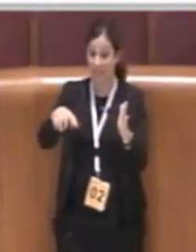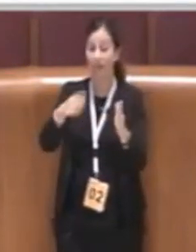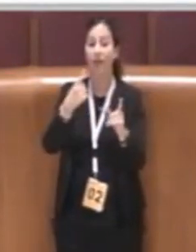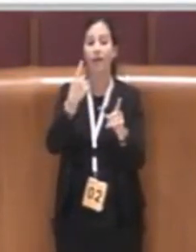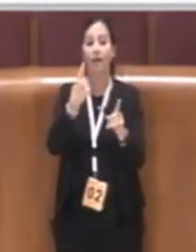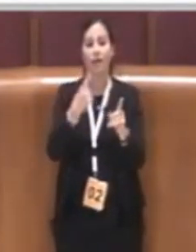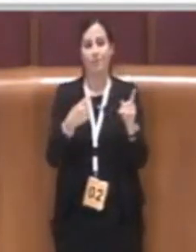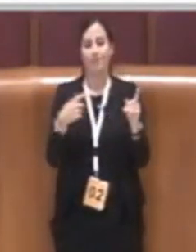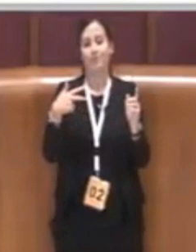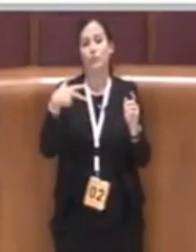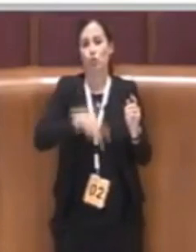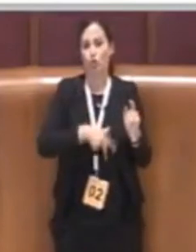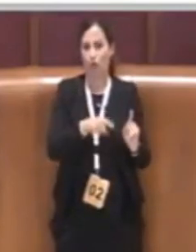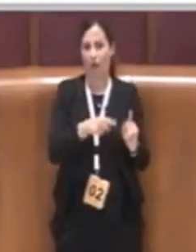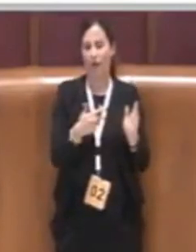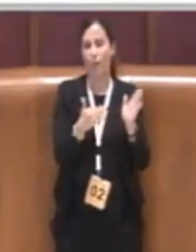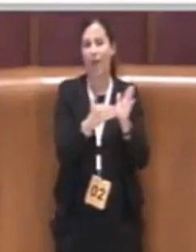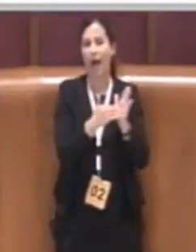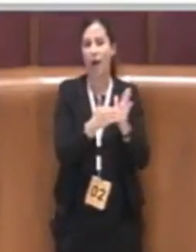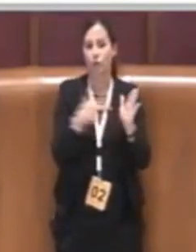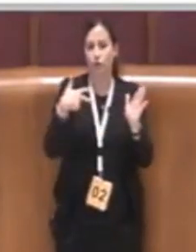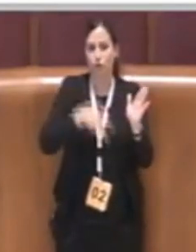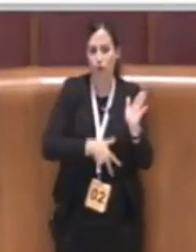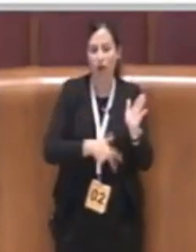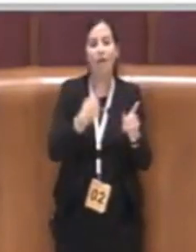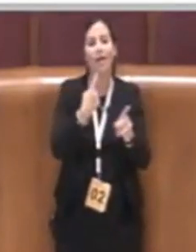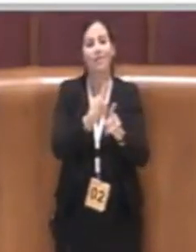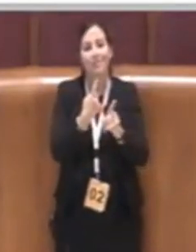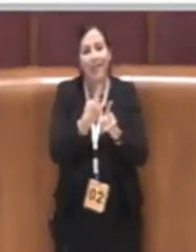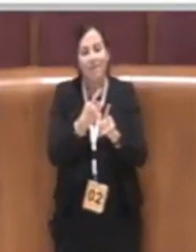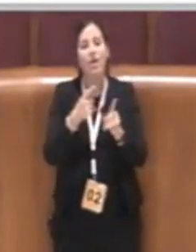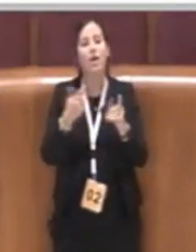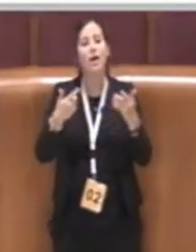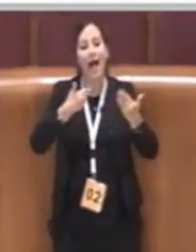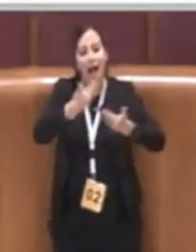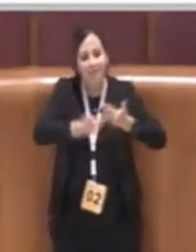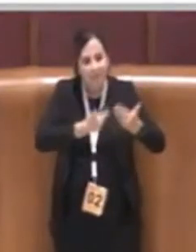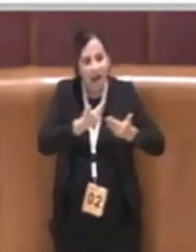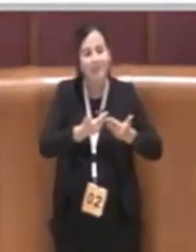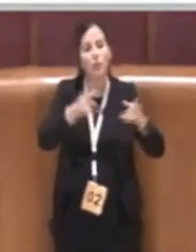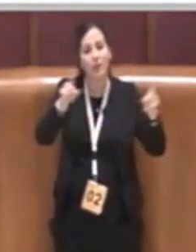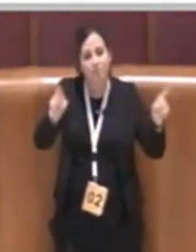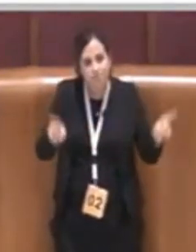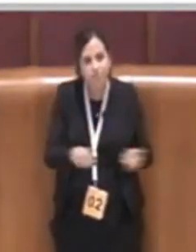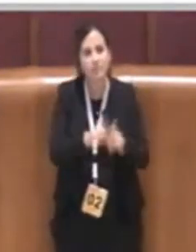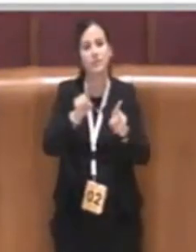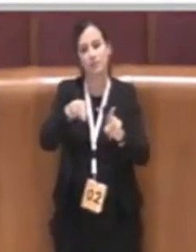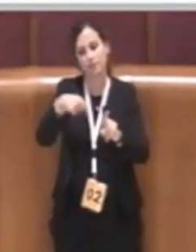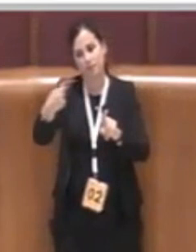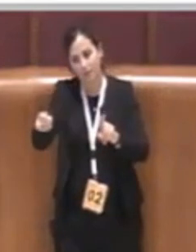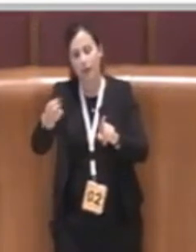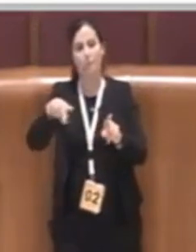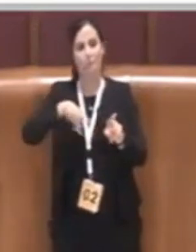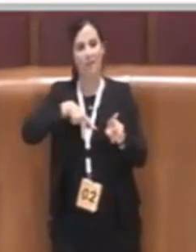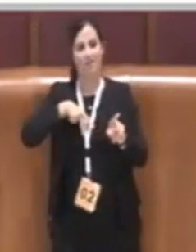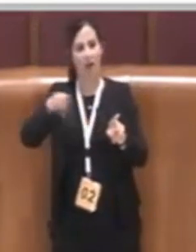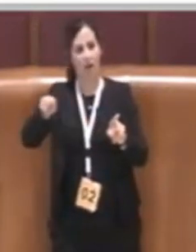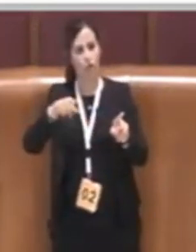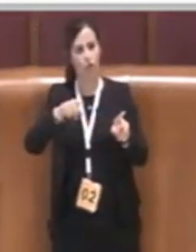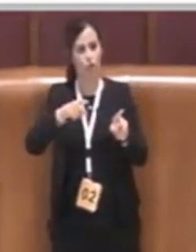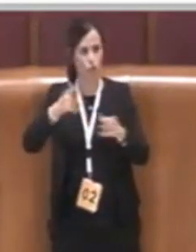e che se questo non accade allo stesso privato vengano corrisposte delle